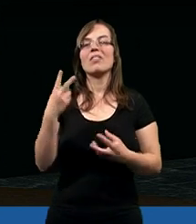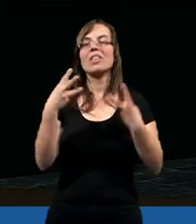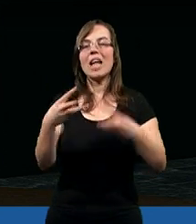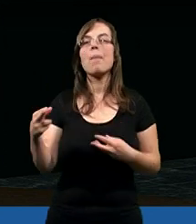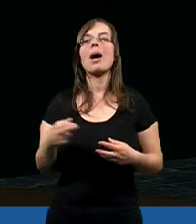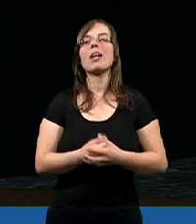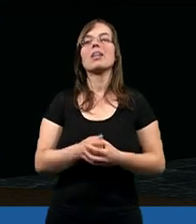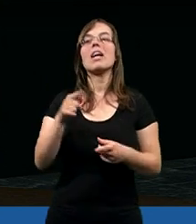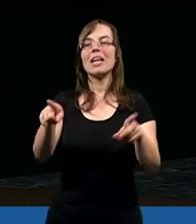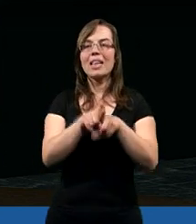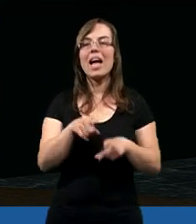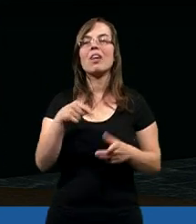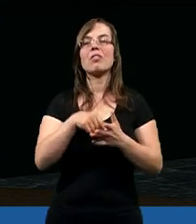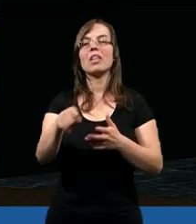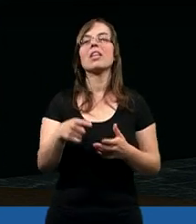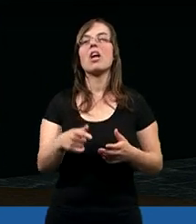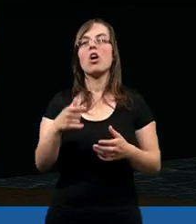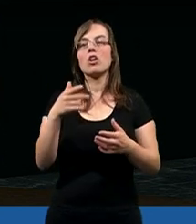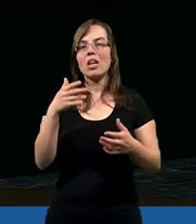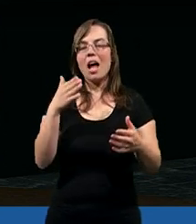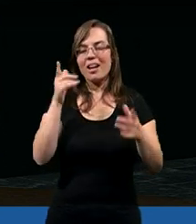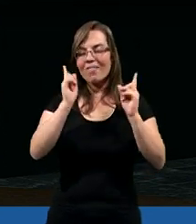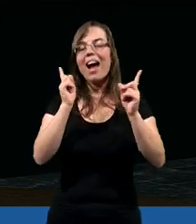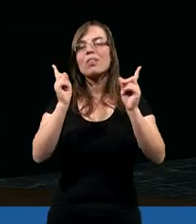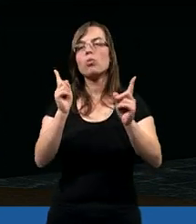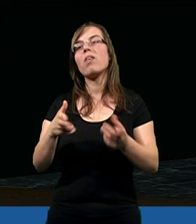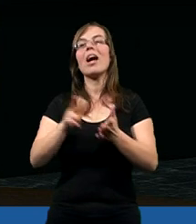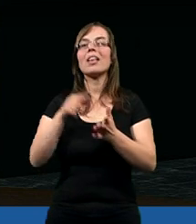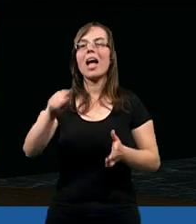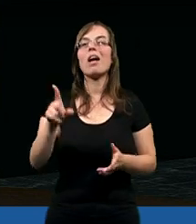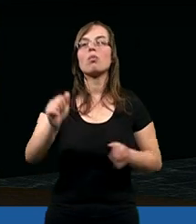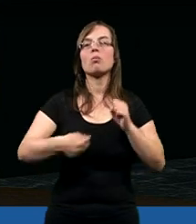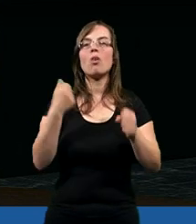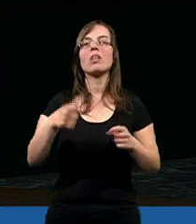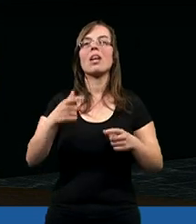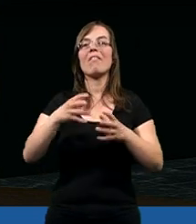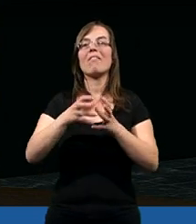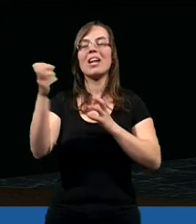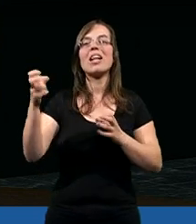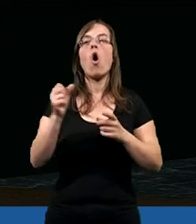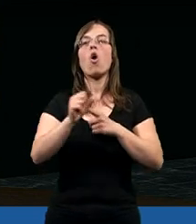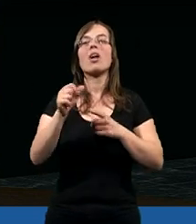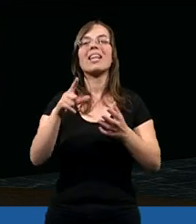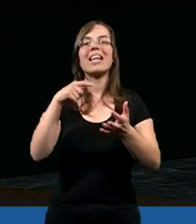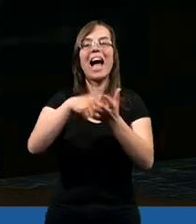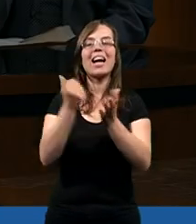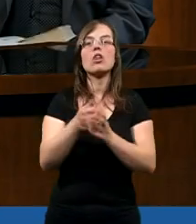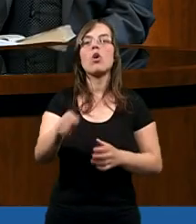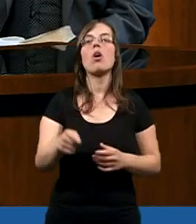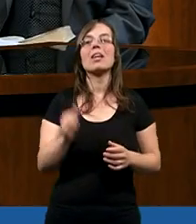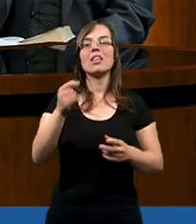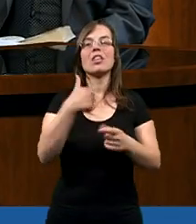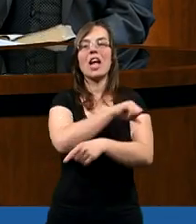na pewno. I nie bez też przyczyny zwraca uwagę na to, ponieważ wychodzą z określonej kultury. To